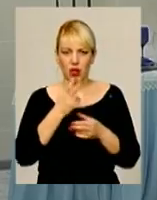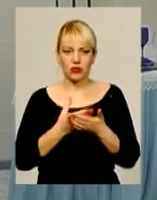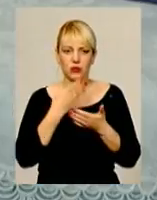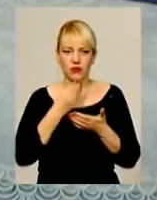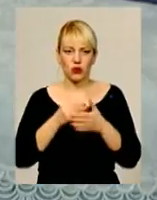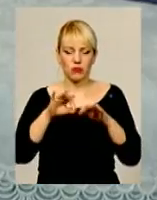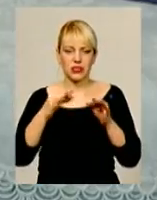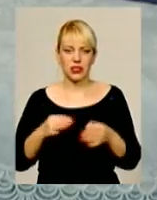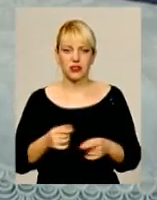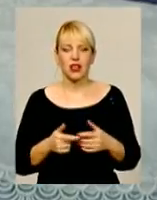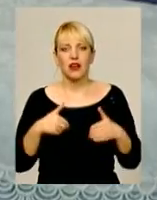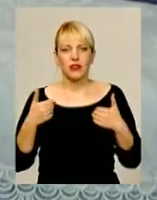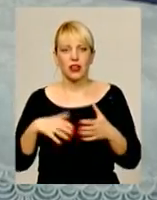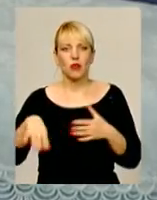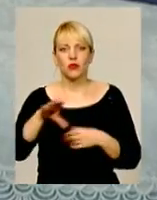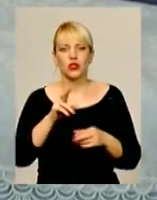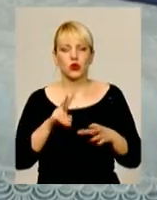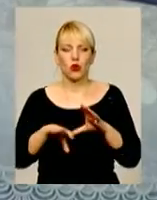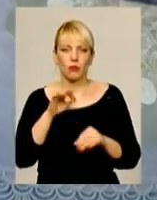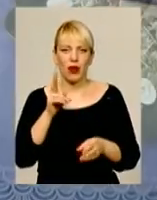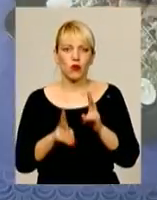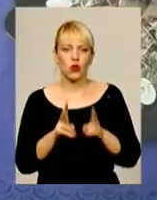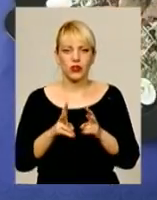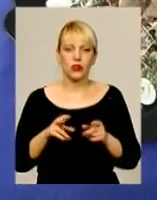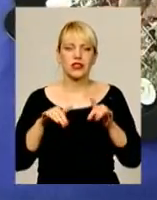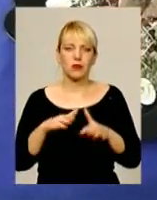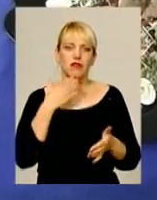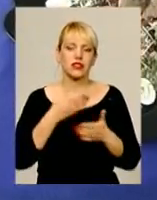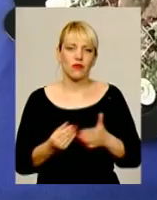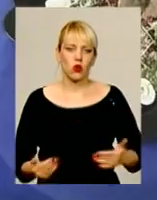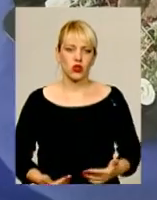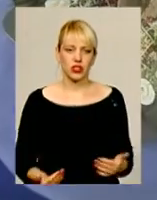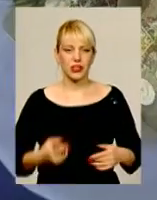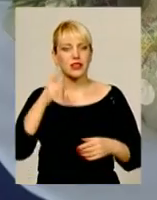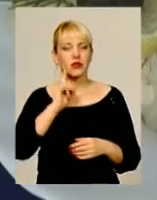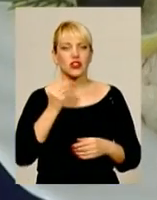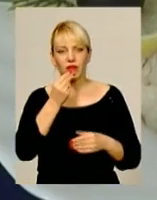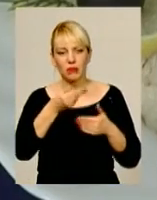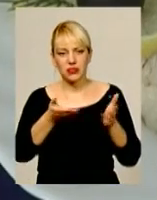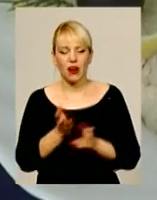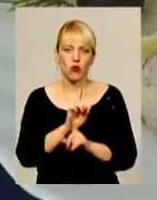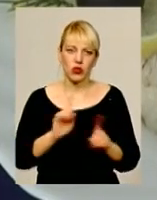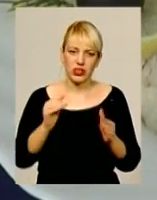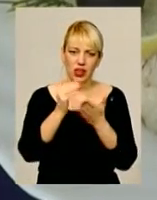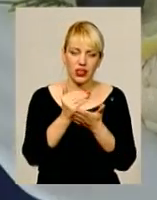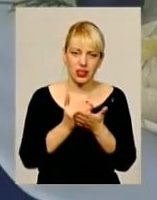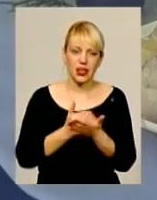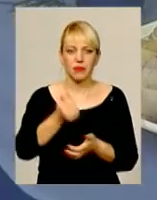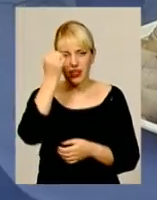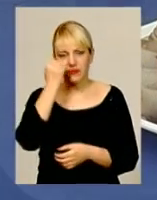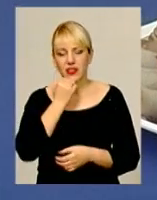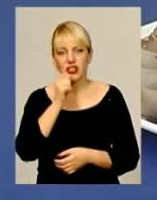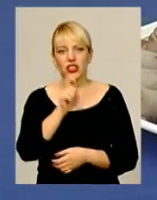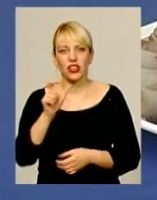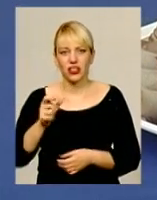Тож ми вітаємо усіх, хто обрав кулінарію справою свого життя. Смачних вам страв, оригінальних рецептів та вдячних